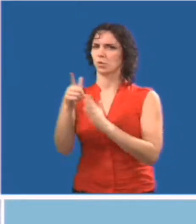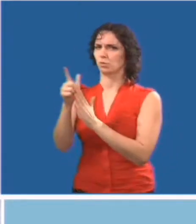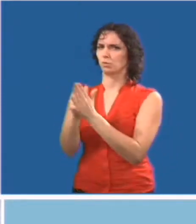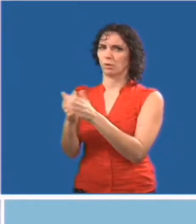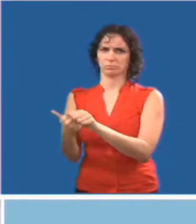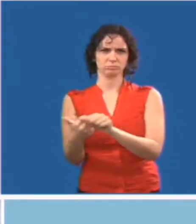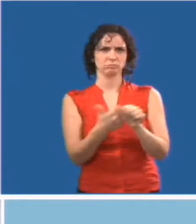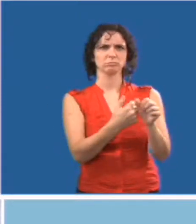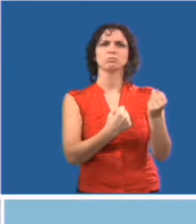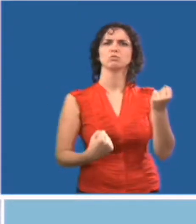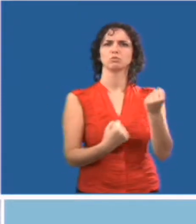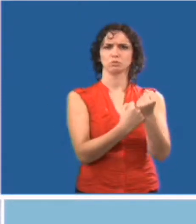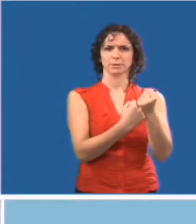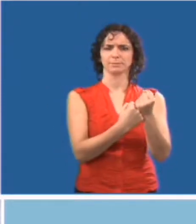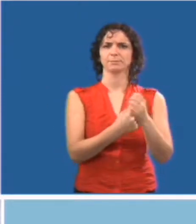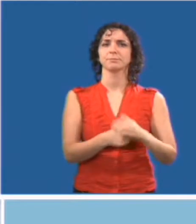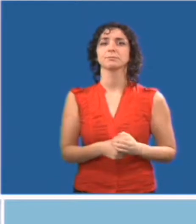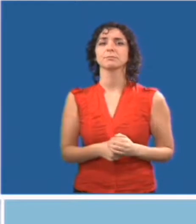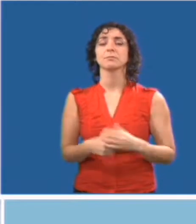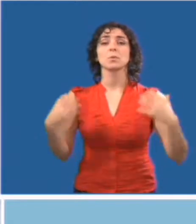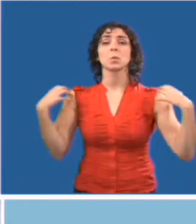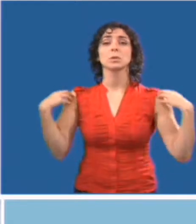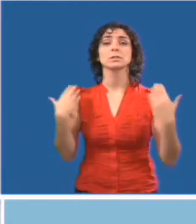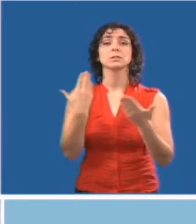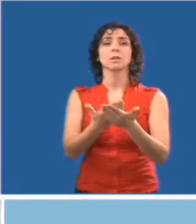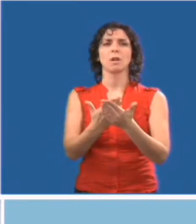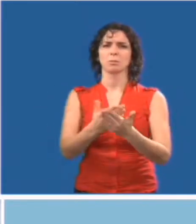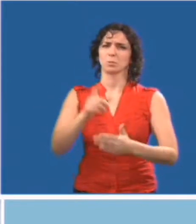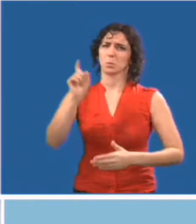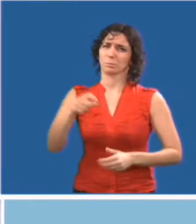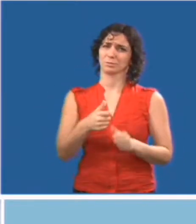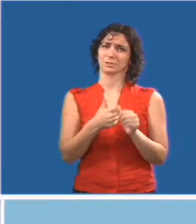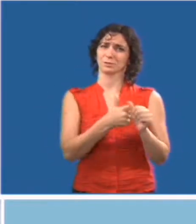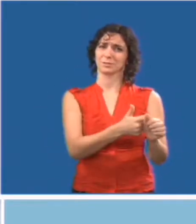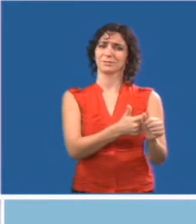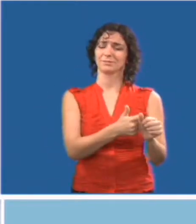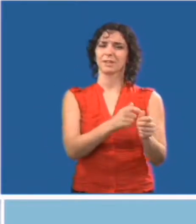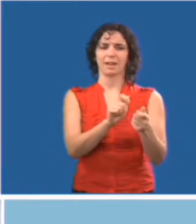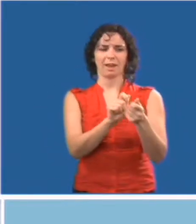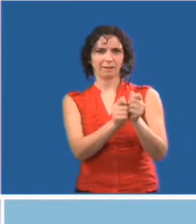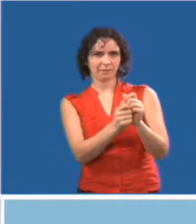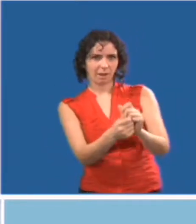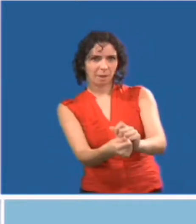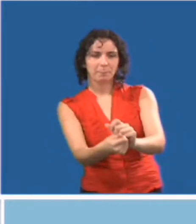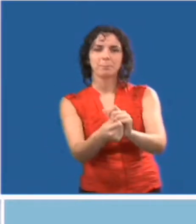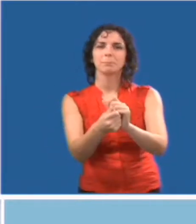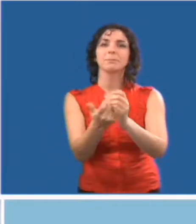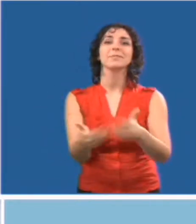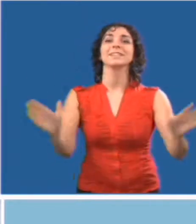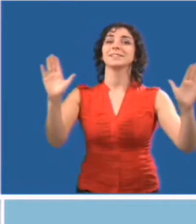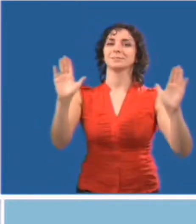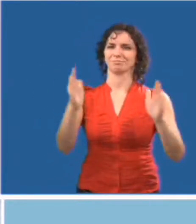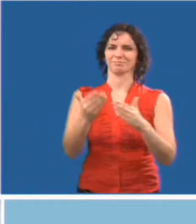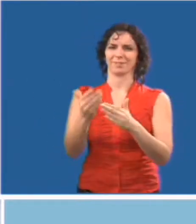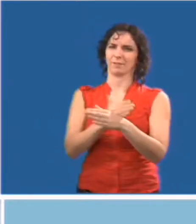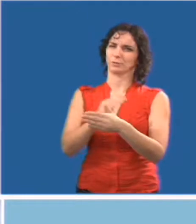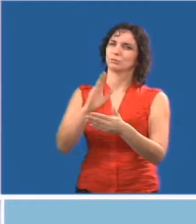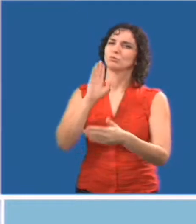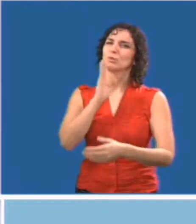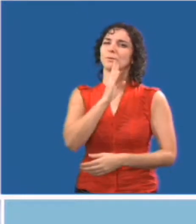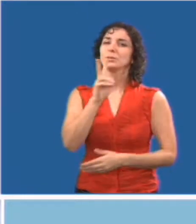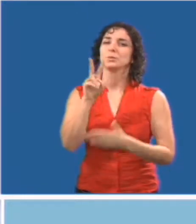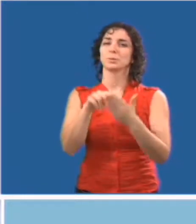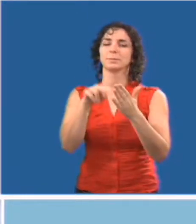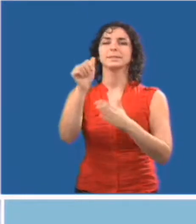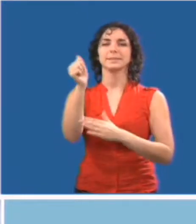ont été enchâssées dans la loi. Les conseils scolaires doivent se conformer à la norme